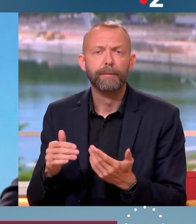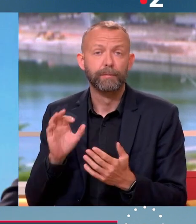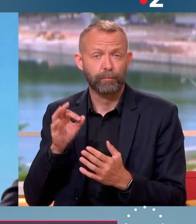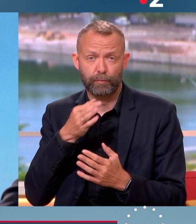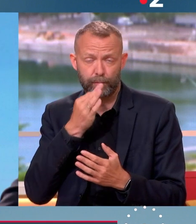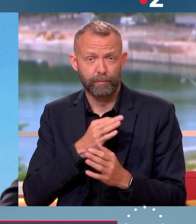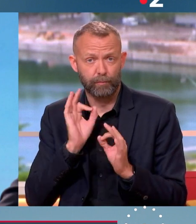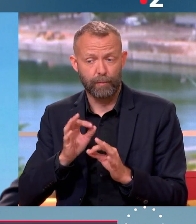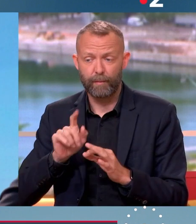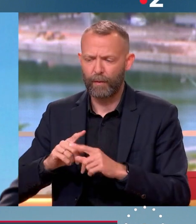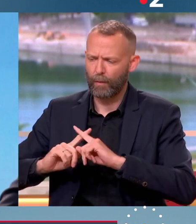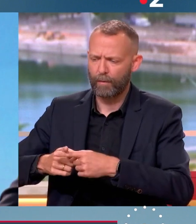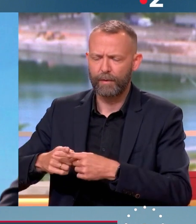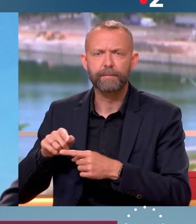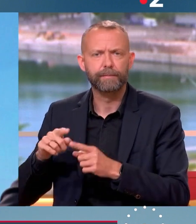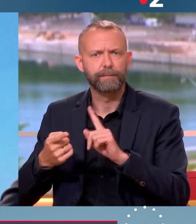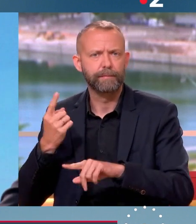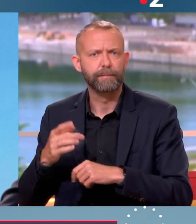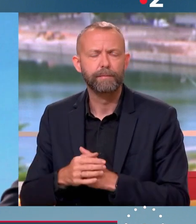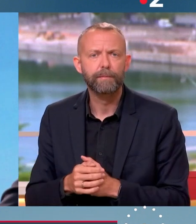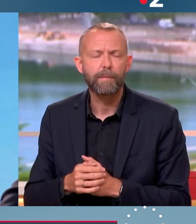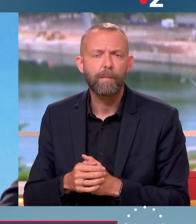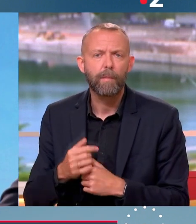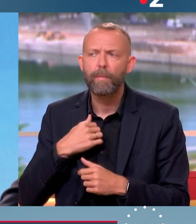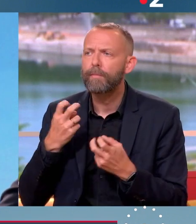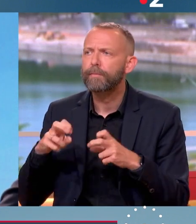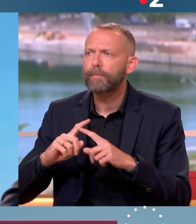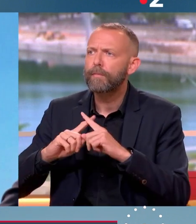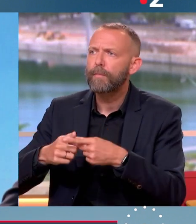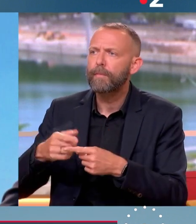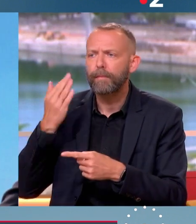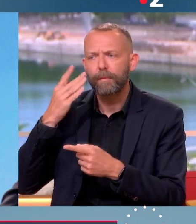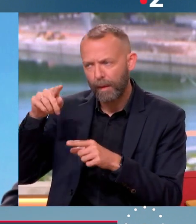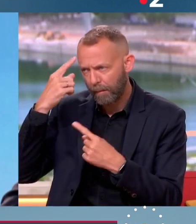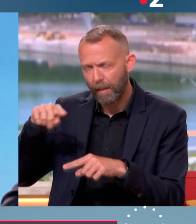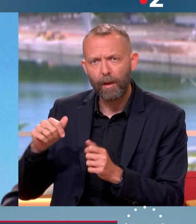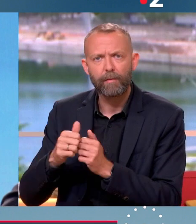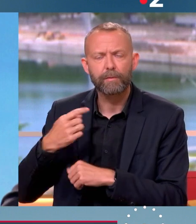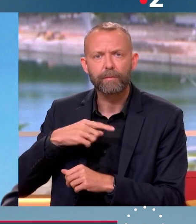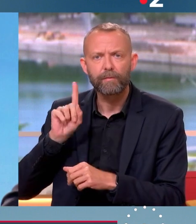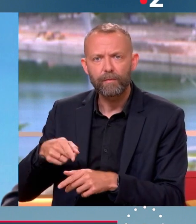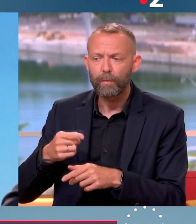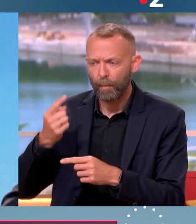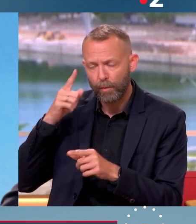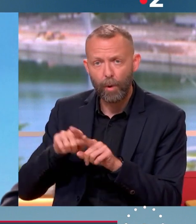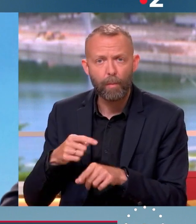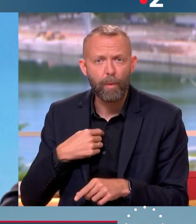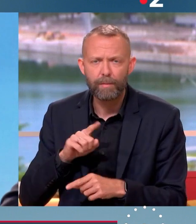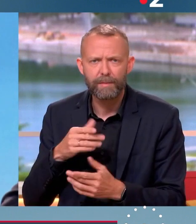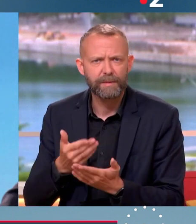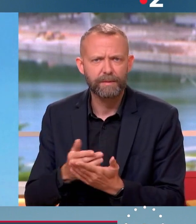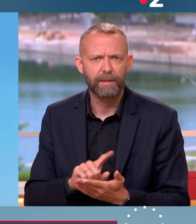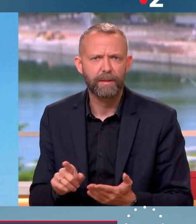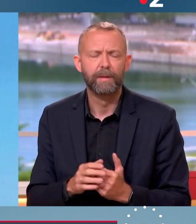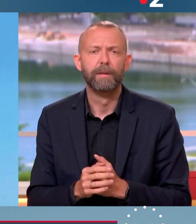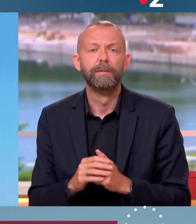En fait, il va falloir convaincre. Moi, je ne veux pas convaincre des gens qui ne sont pas d'accord avec nous qu'il faut absolument penser comme nous. Le sujet n pas celui-là.